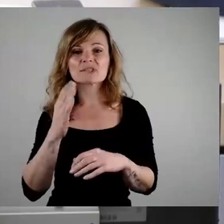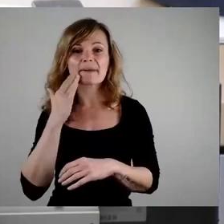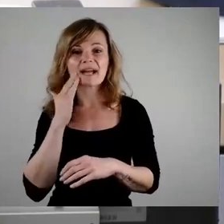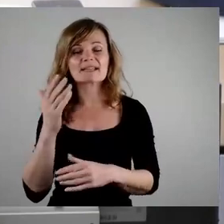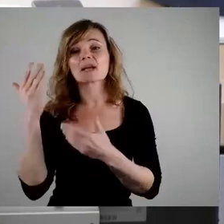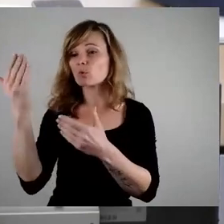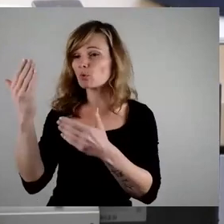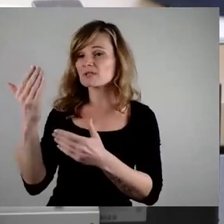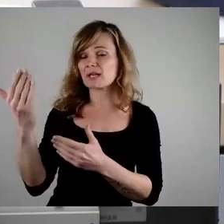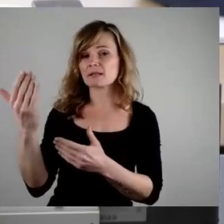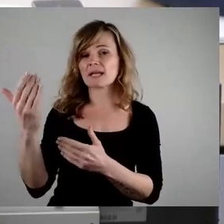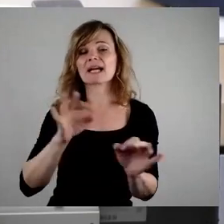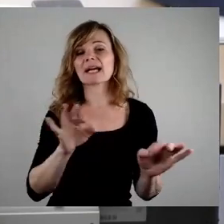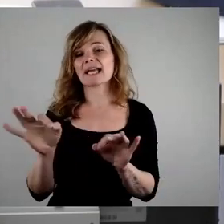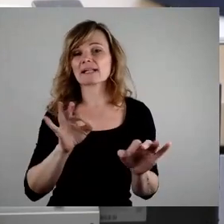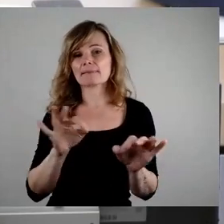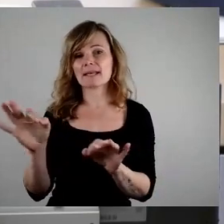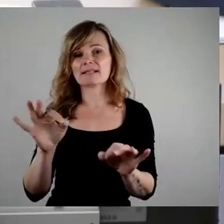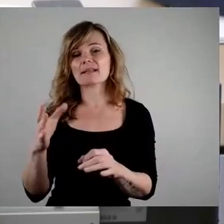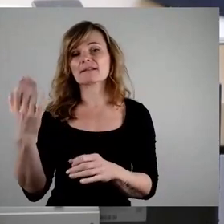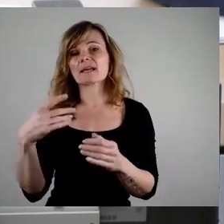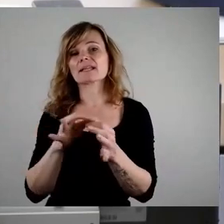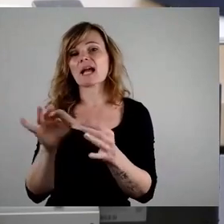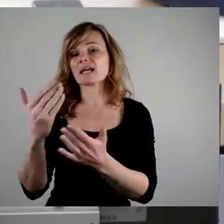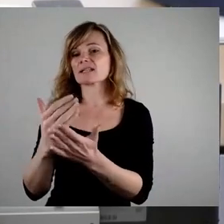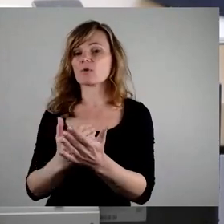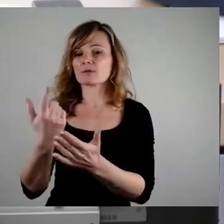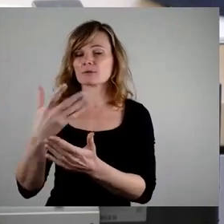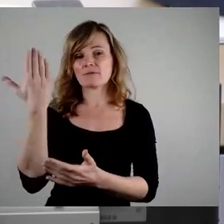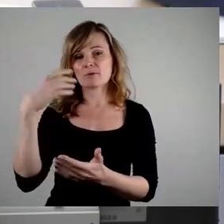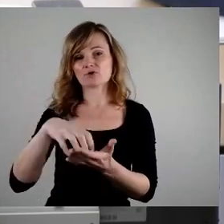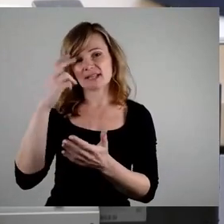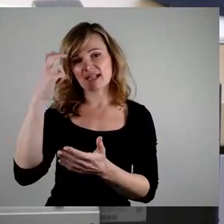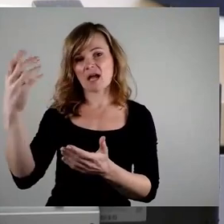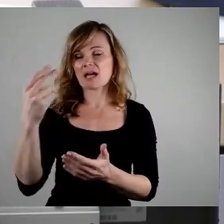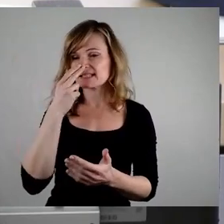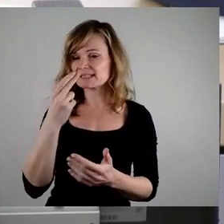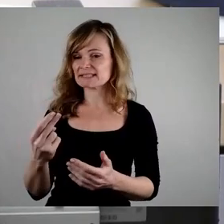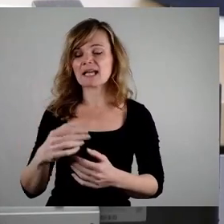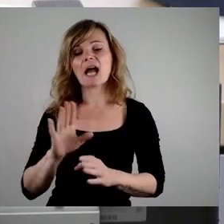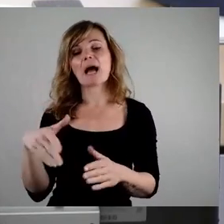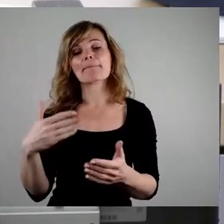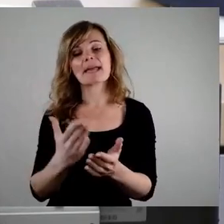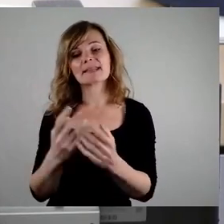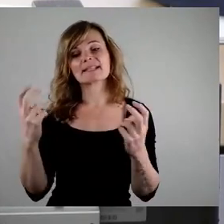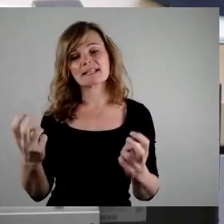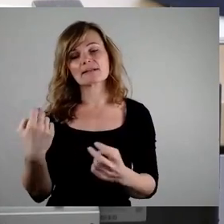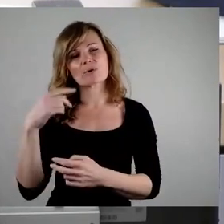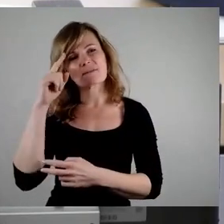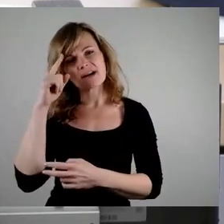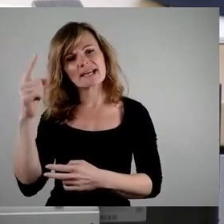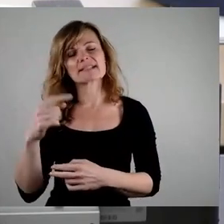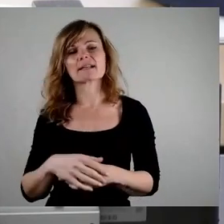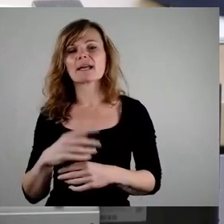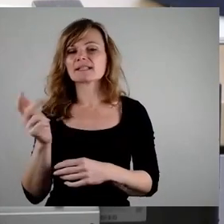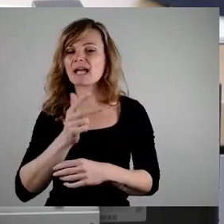einen regelmäßig von der Tagesordnung des Stadtrates. Und am Ende der Sitzung weiß man, man sieht es in drei Wochen